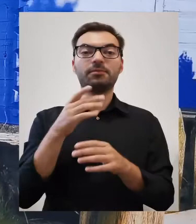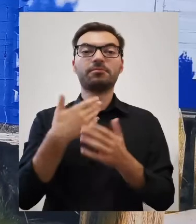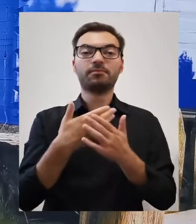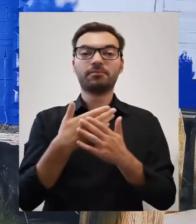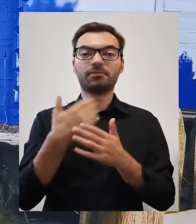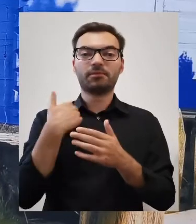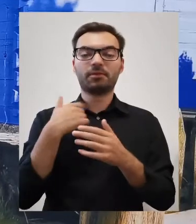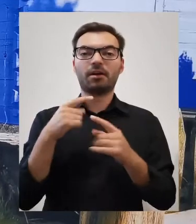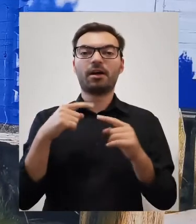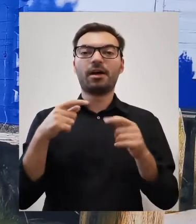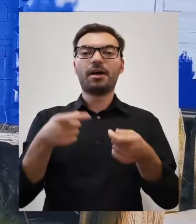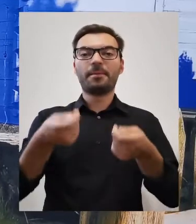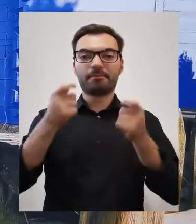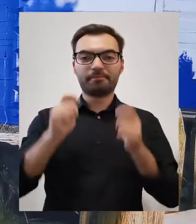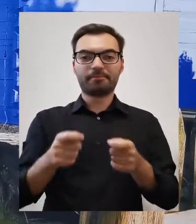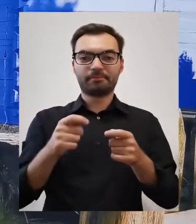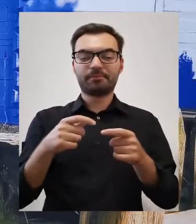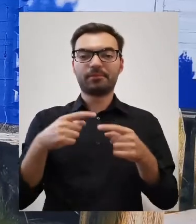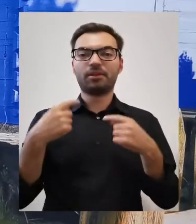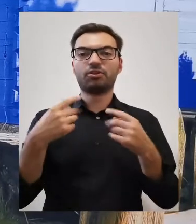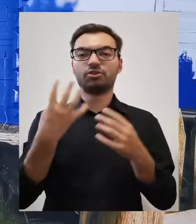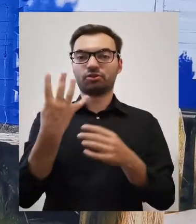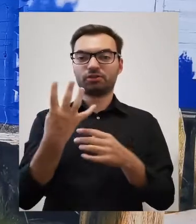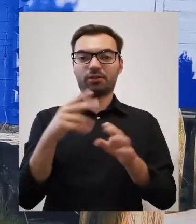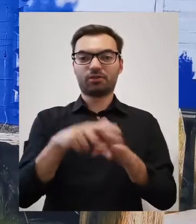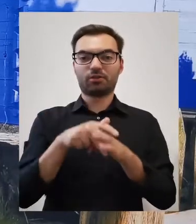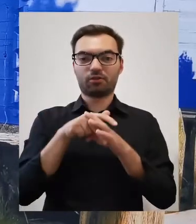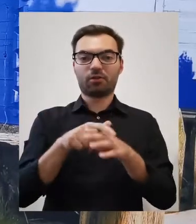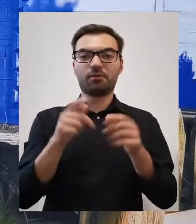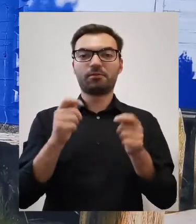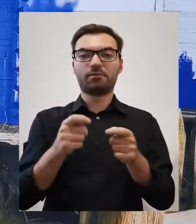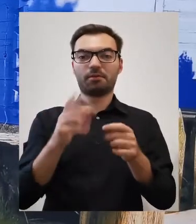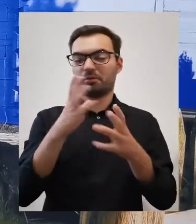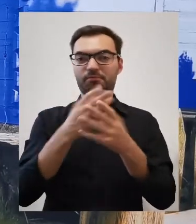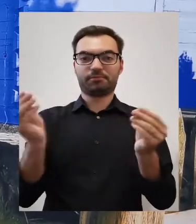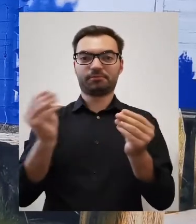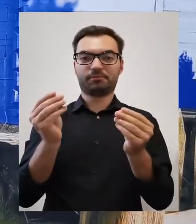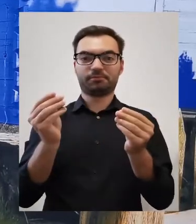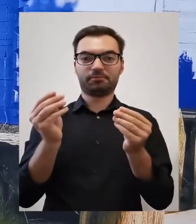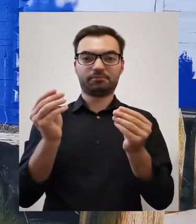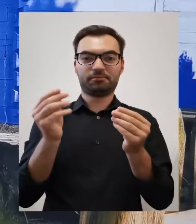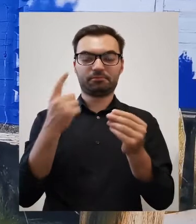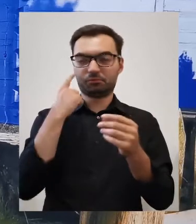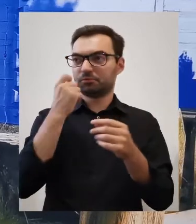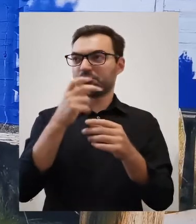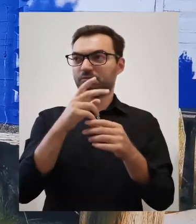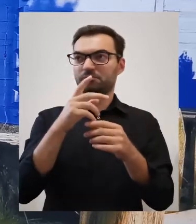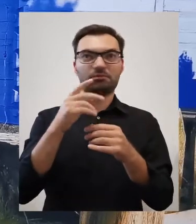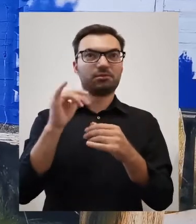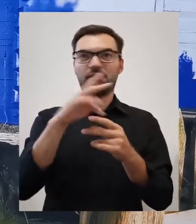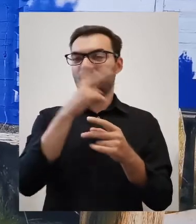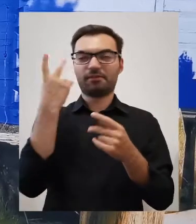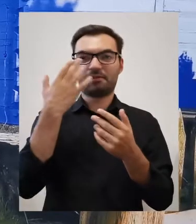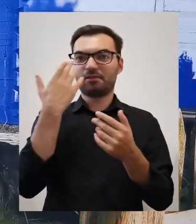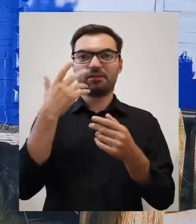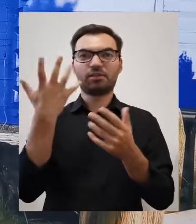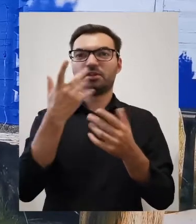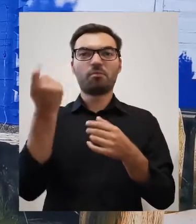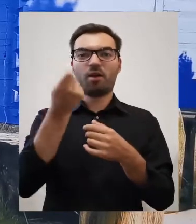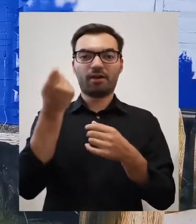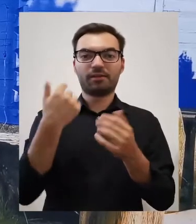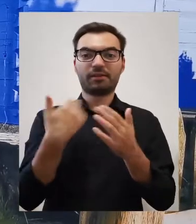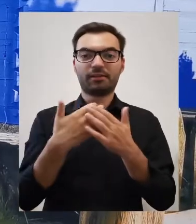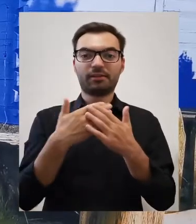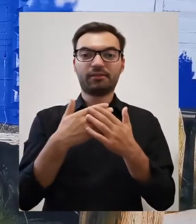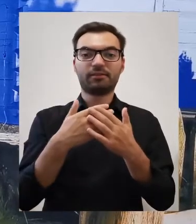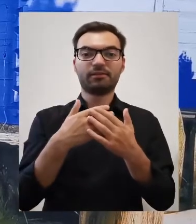przed pałacem karoca zaprzężona w cztery konie, po czym zniknęła i nikt nie potrafił powiedzieć,